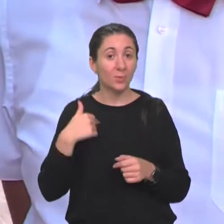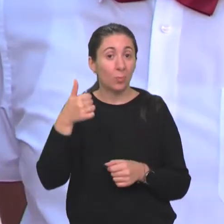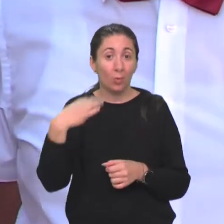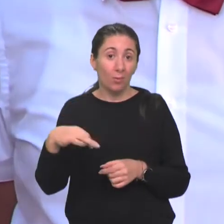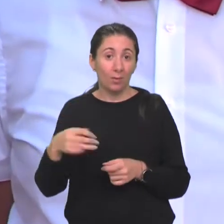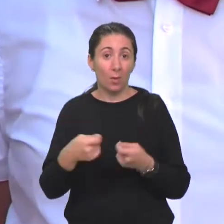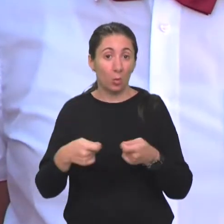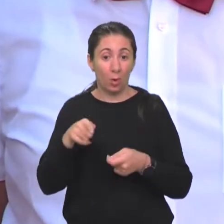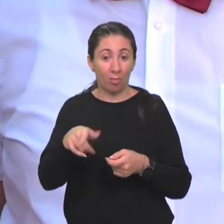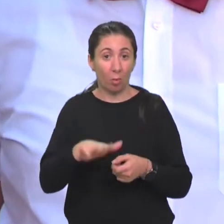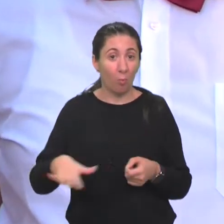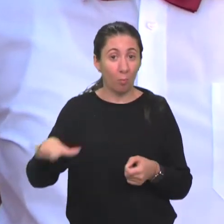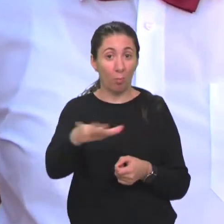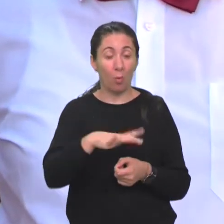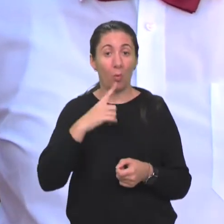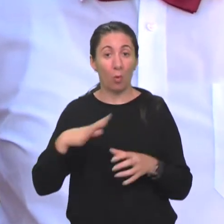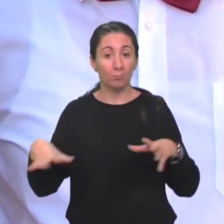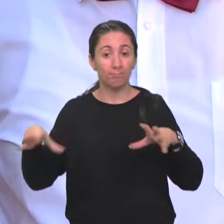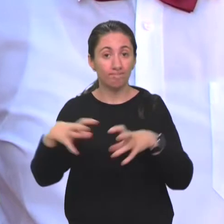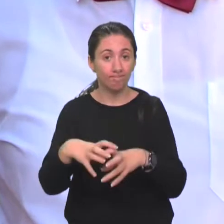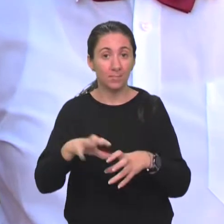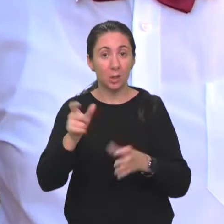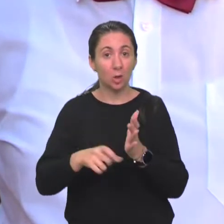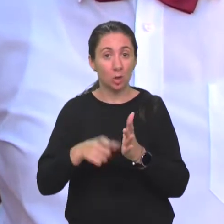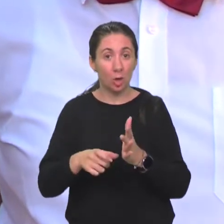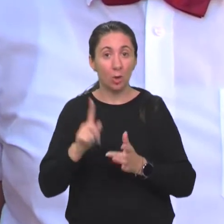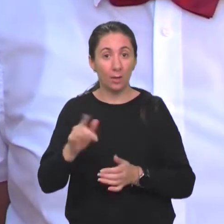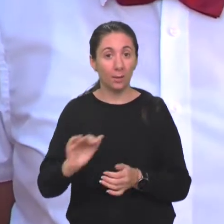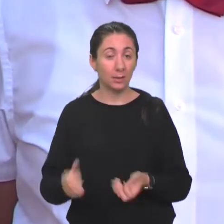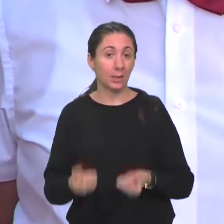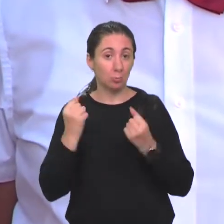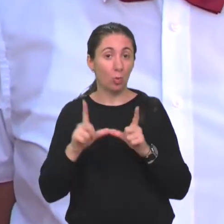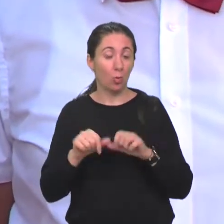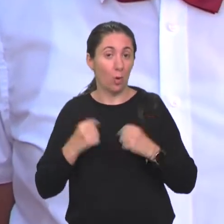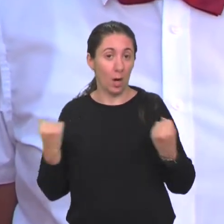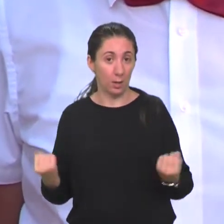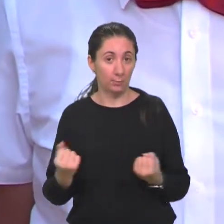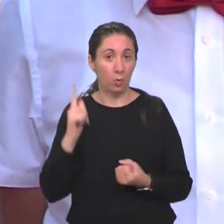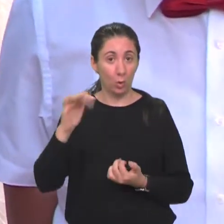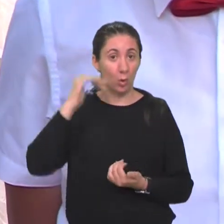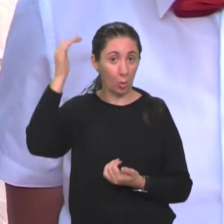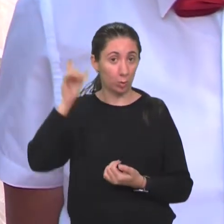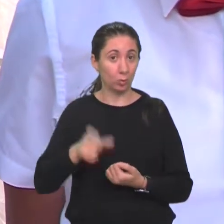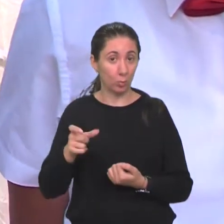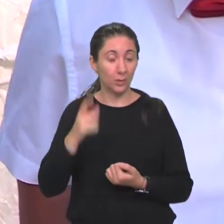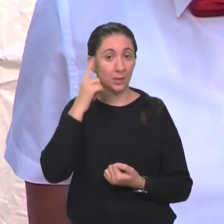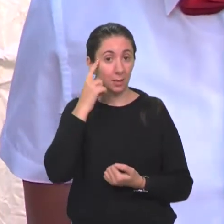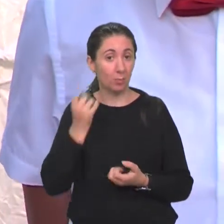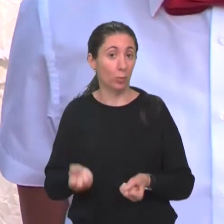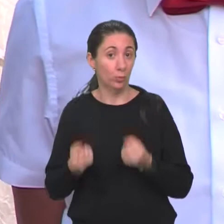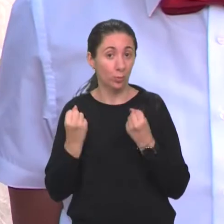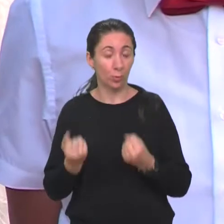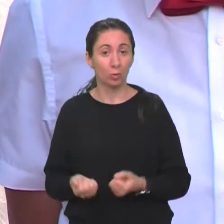jedina udruga na tom području koja obuhvaće članove i djecu s teškoćama u razvoju, a i odrasle osobe sa intelektualnim